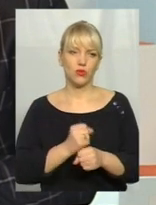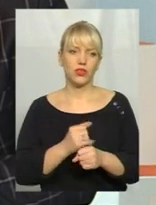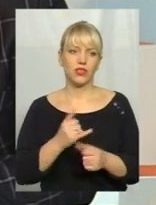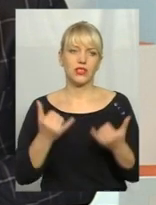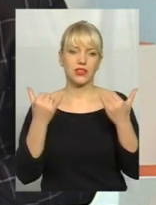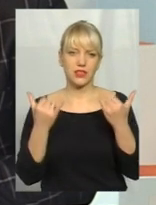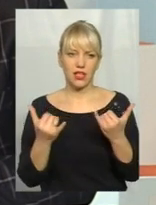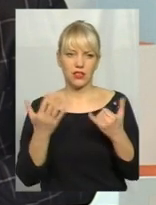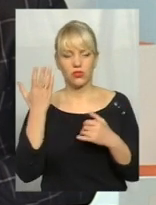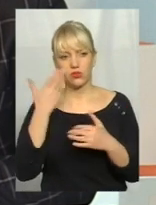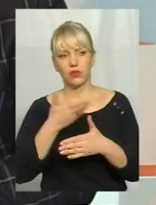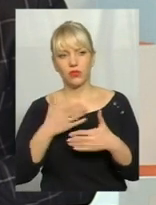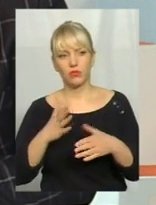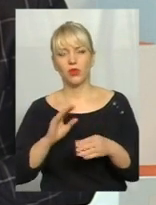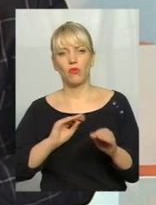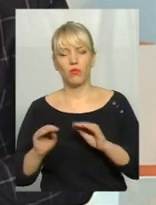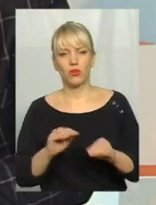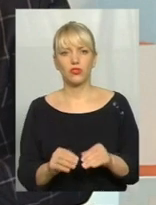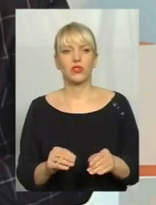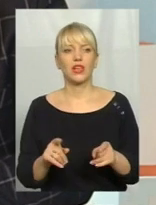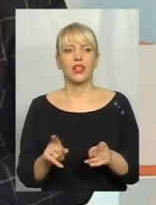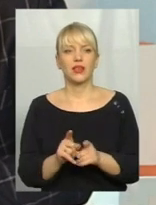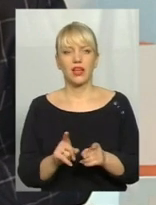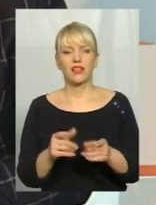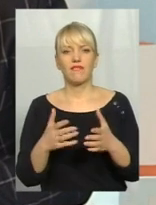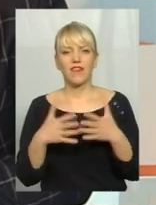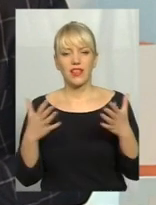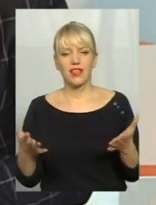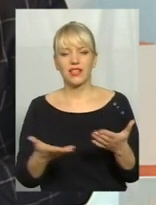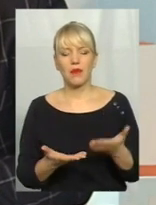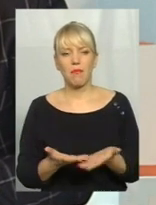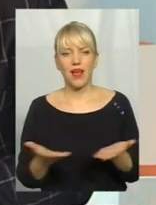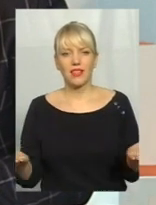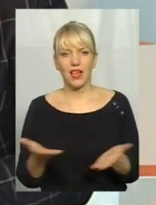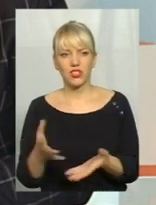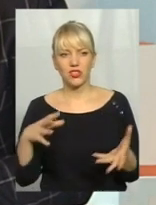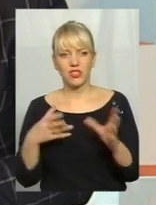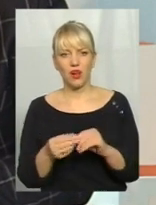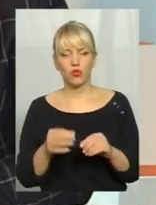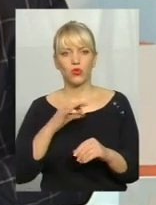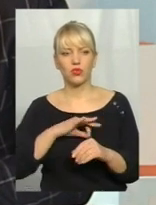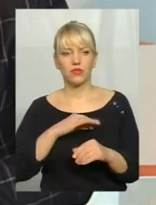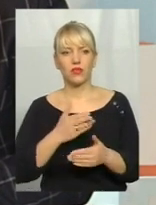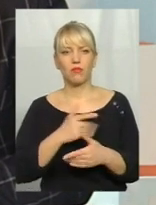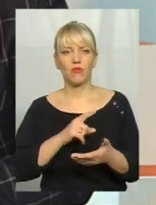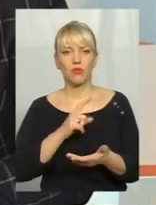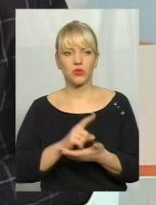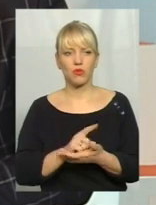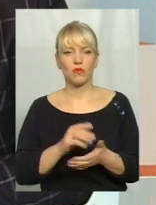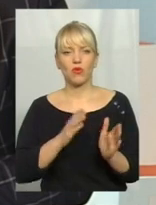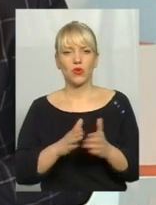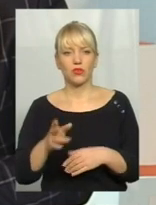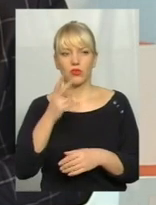зараз, коли ми будемо облаштовувати великі такі майданчики загального користування, ми в обов'язковому порядку дивимося